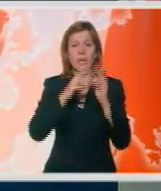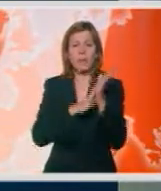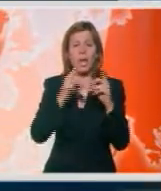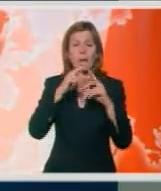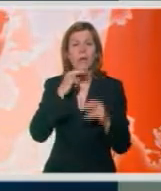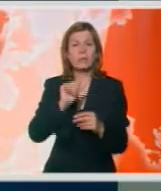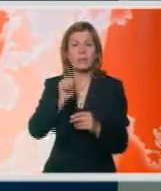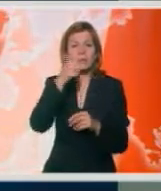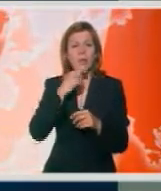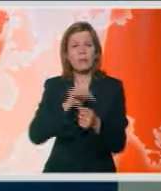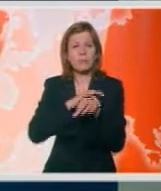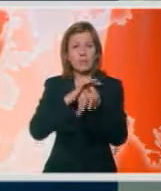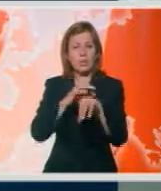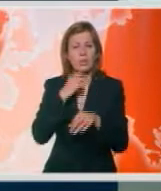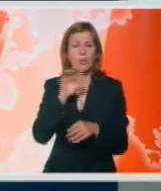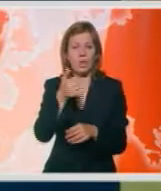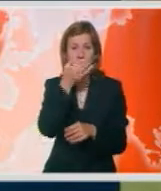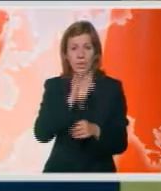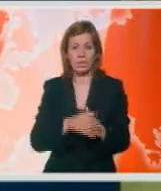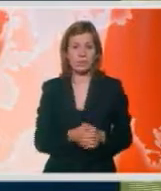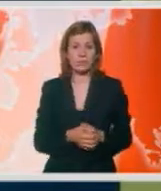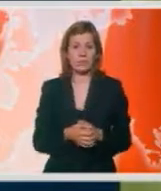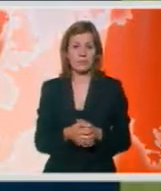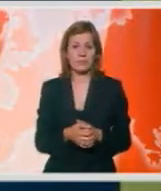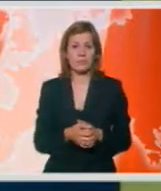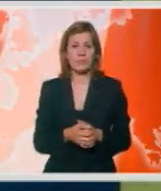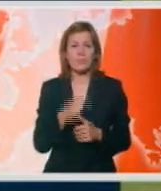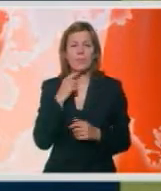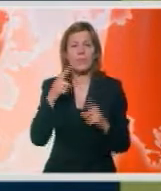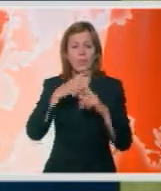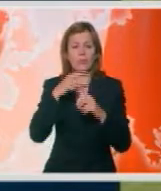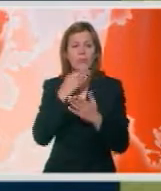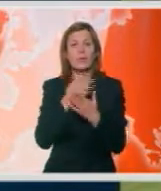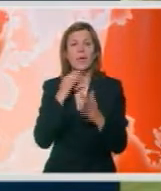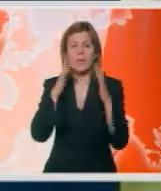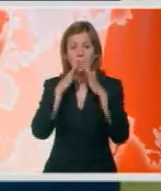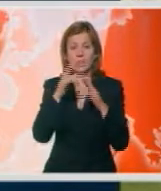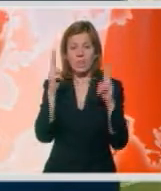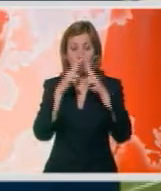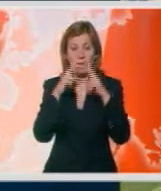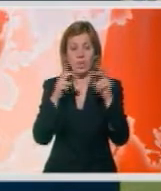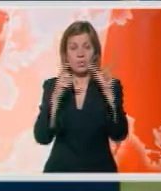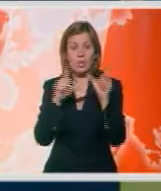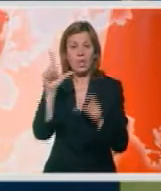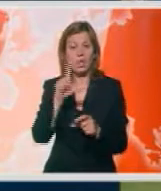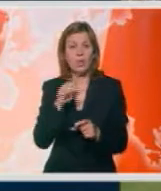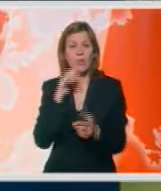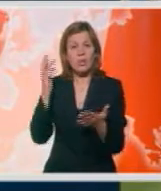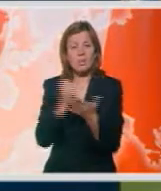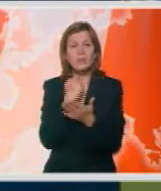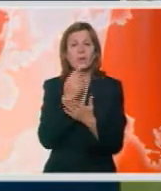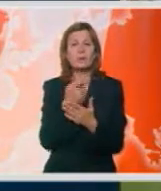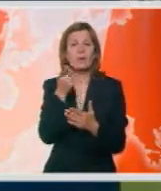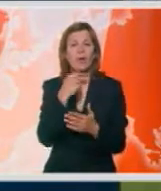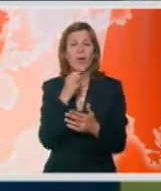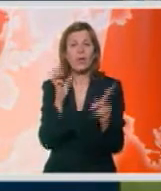ubedljivo u poredku timova i konstrukturu. Tottenham Hotspur igraje nerašnjeno 2-2 sa Sportingom iz Lisabona, koji je svojio turner New York